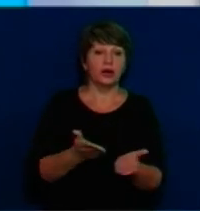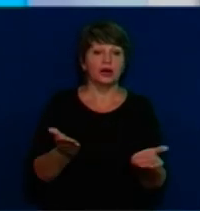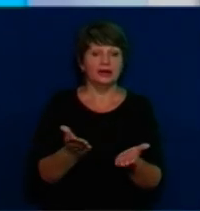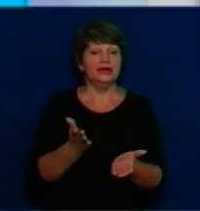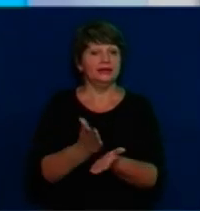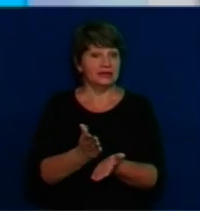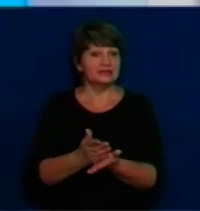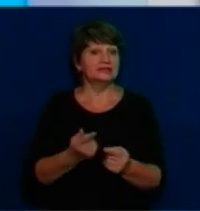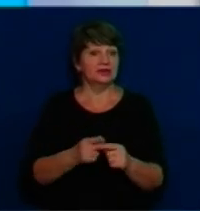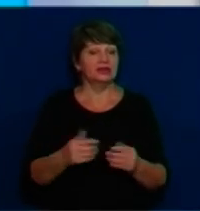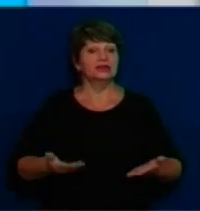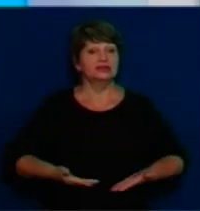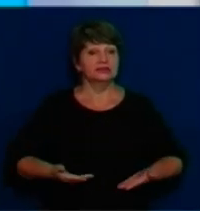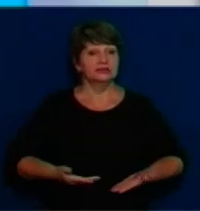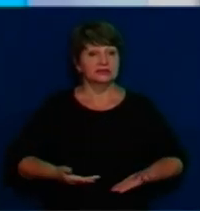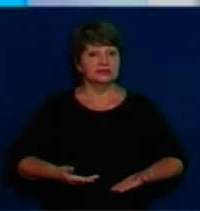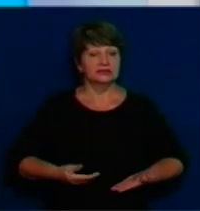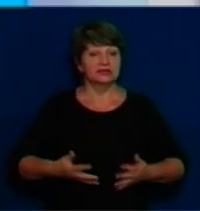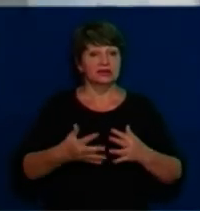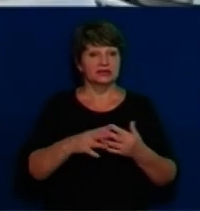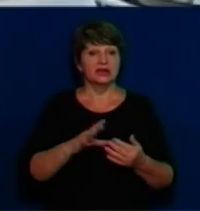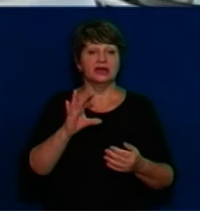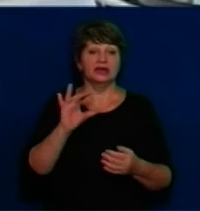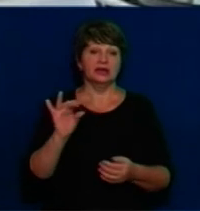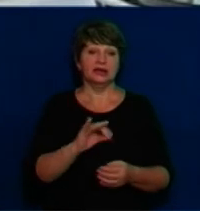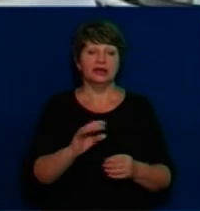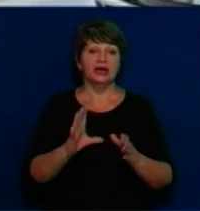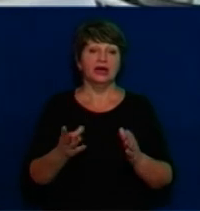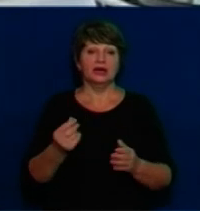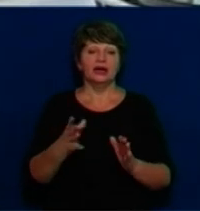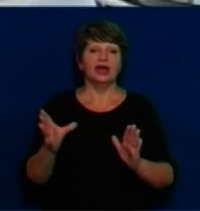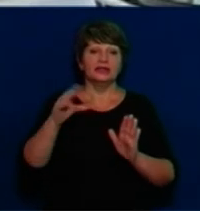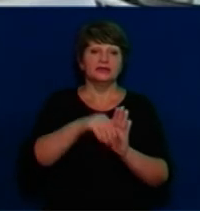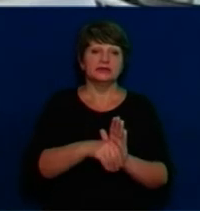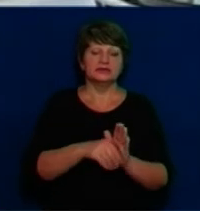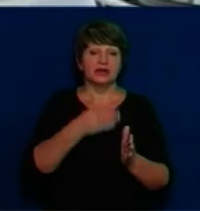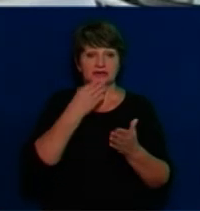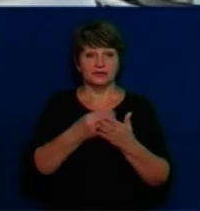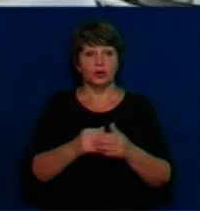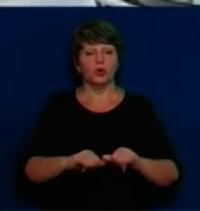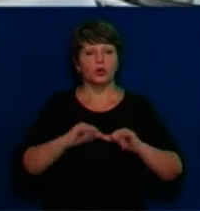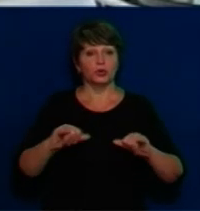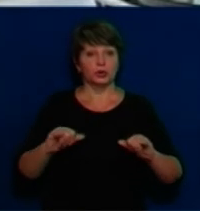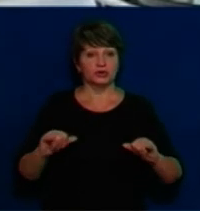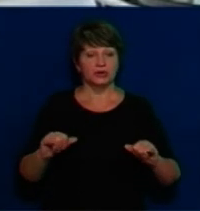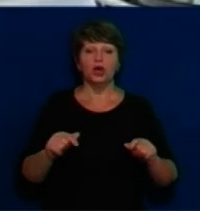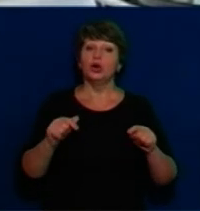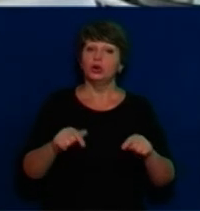у цих населенних пунктах, а ще і інвестувати гарно у свій розвиток кошти. А тут громади,